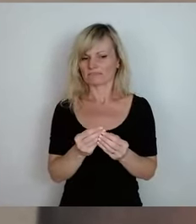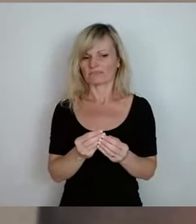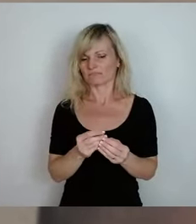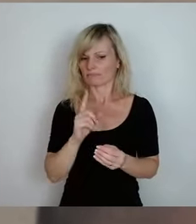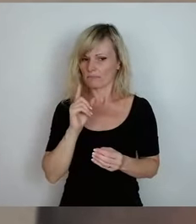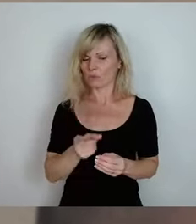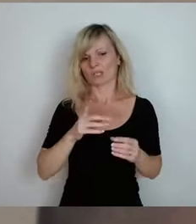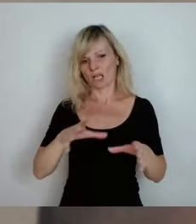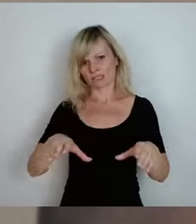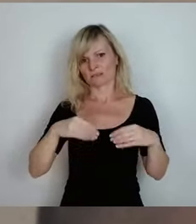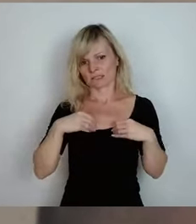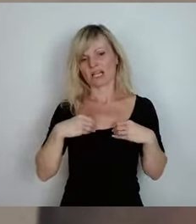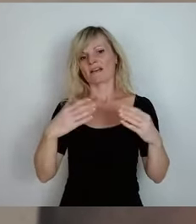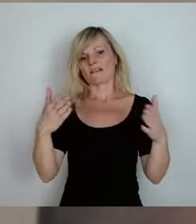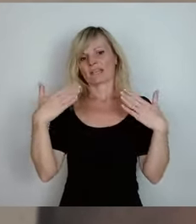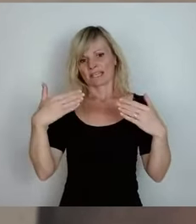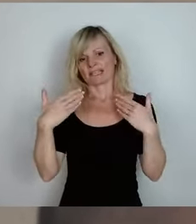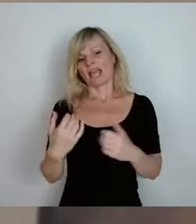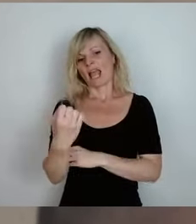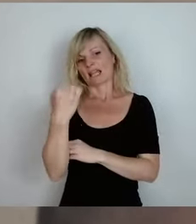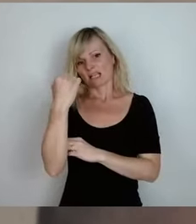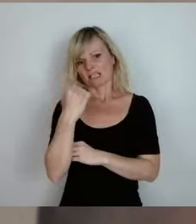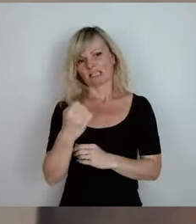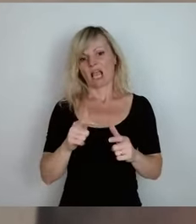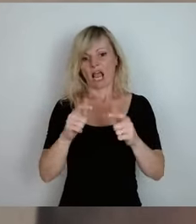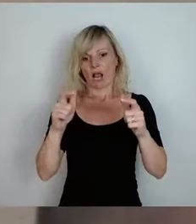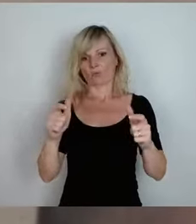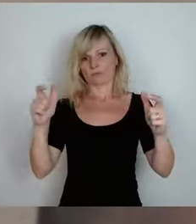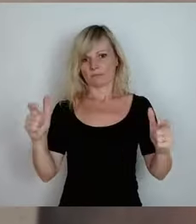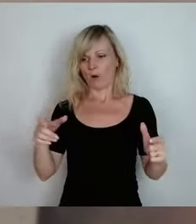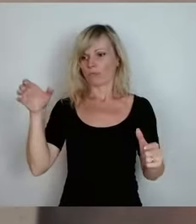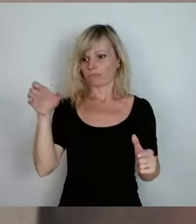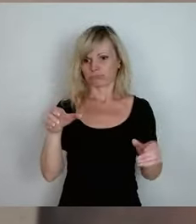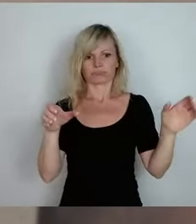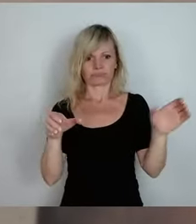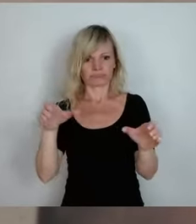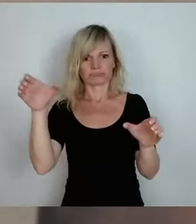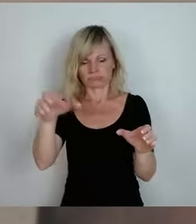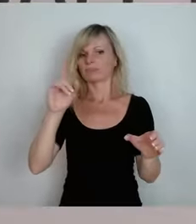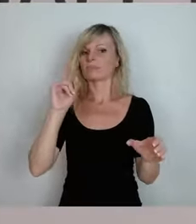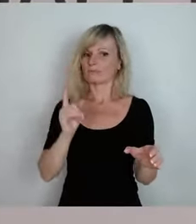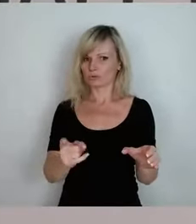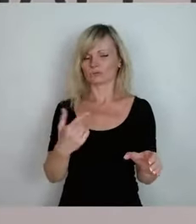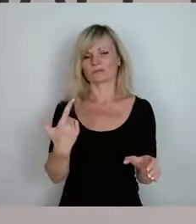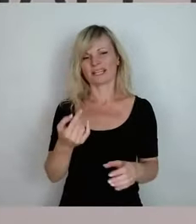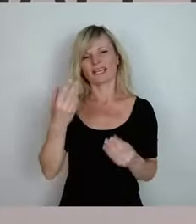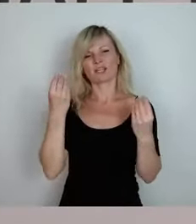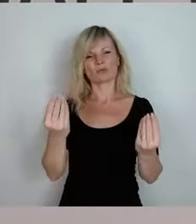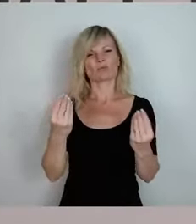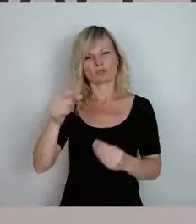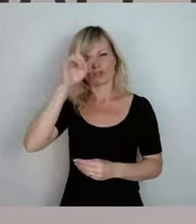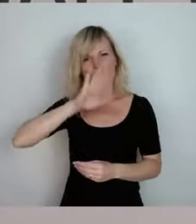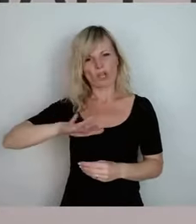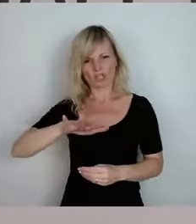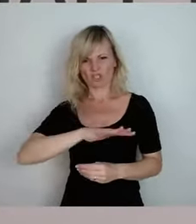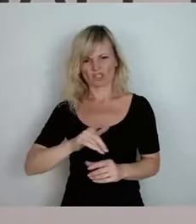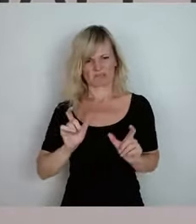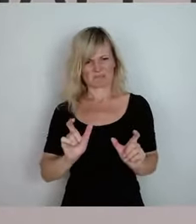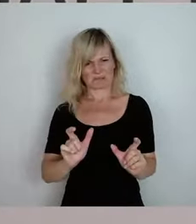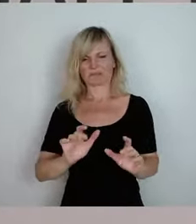muss man einfach auch so deutlich aussprechen. Und das ist jetzt kein deutsches Phänomen, sondern es ist eigentlich überall